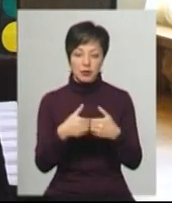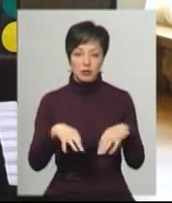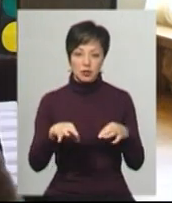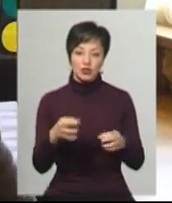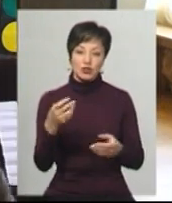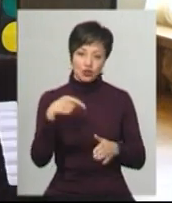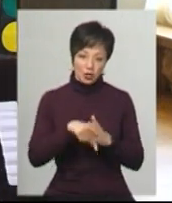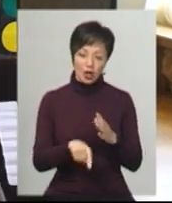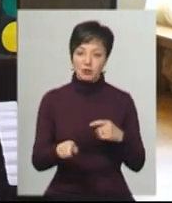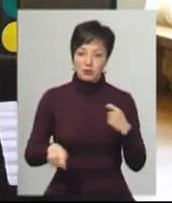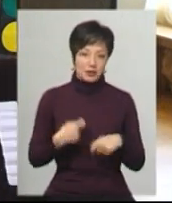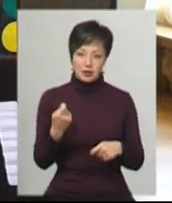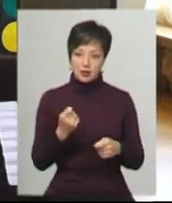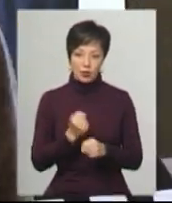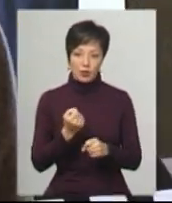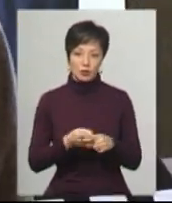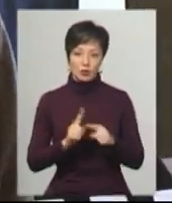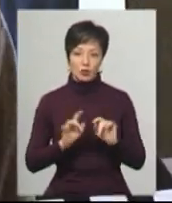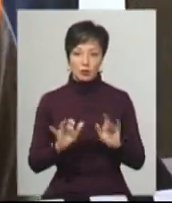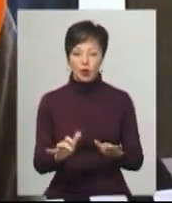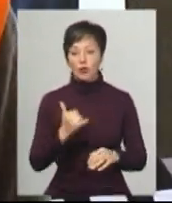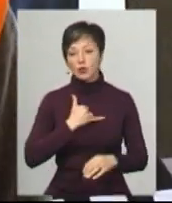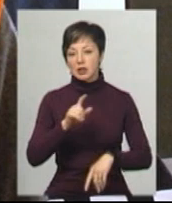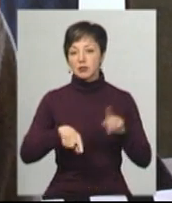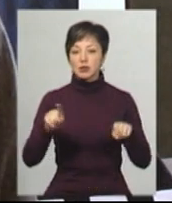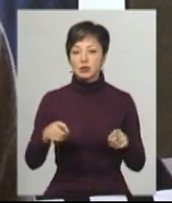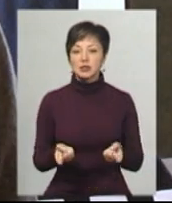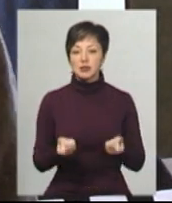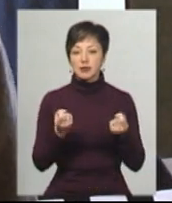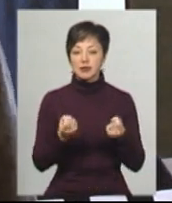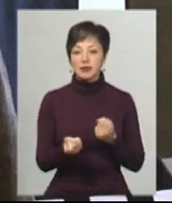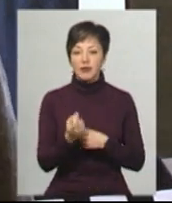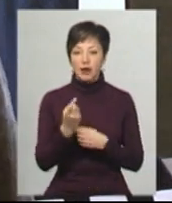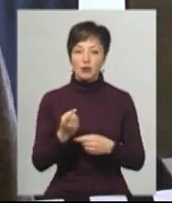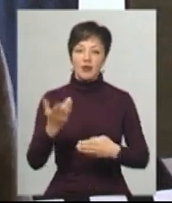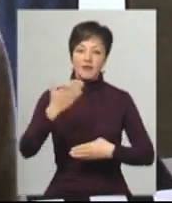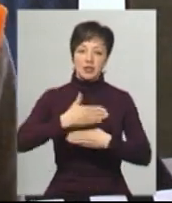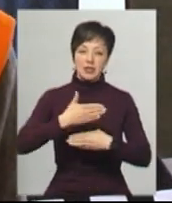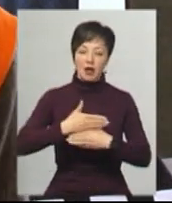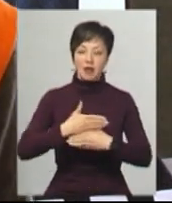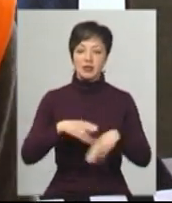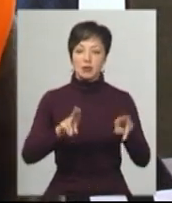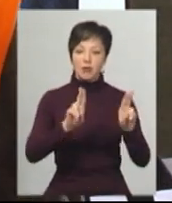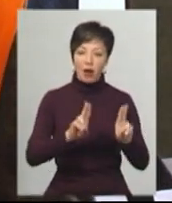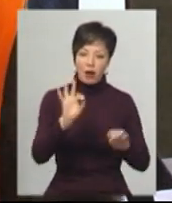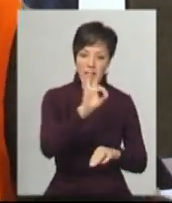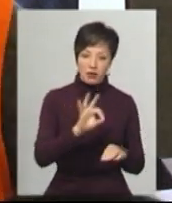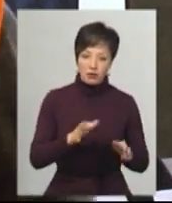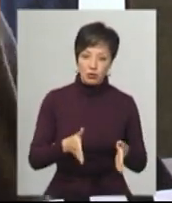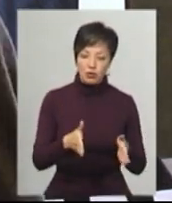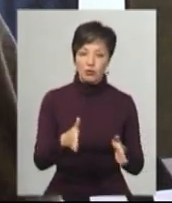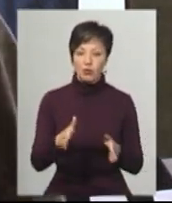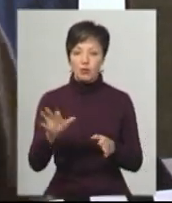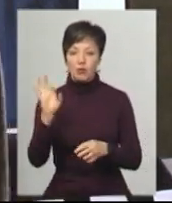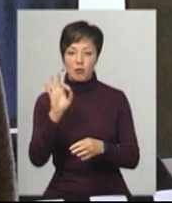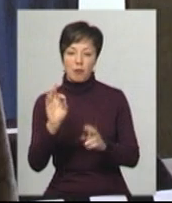не дарма робимо цю справу. У нас періодично з'являються вистави і за правилами, і за такі